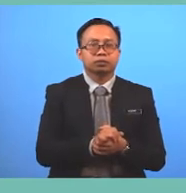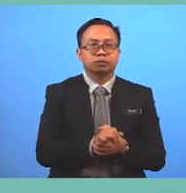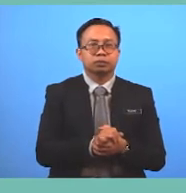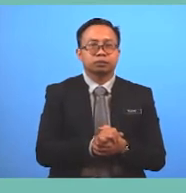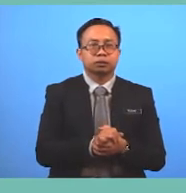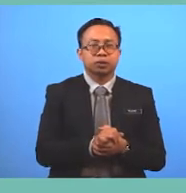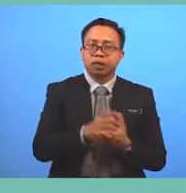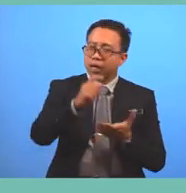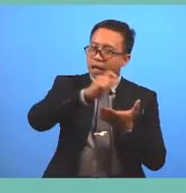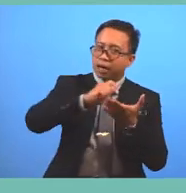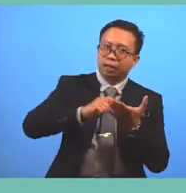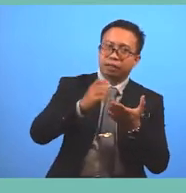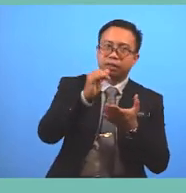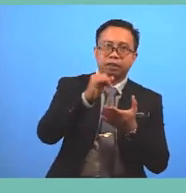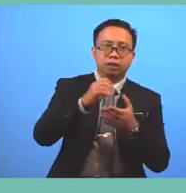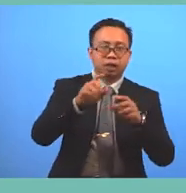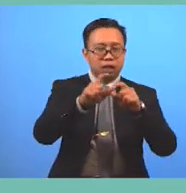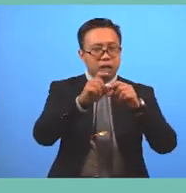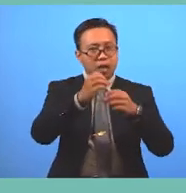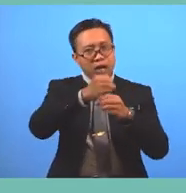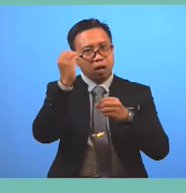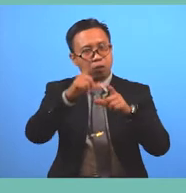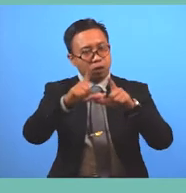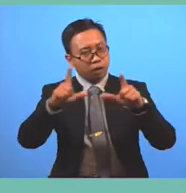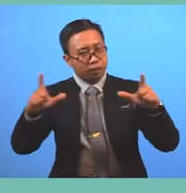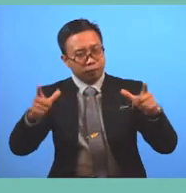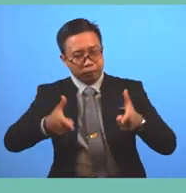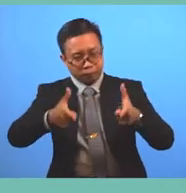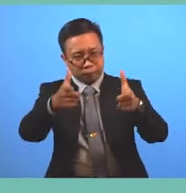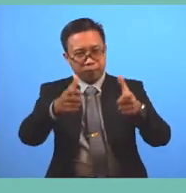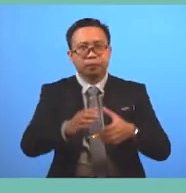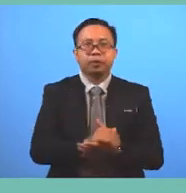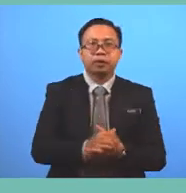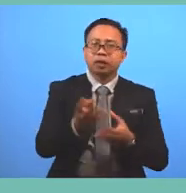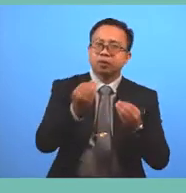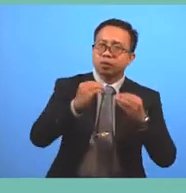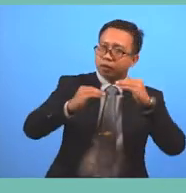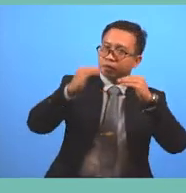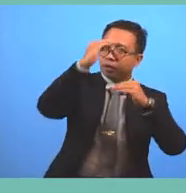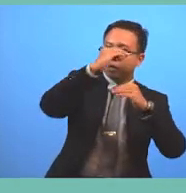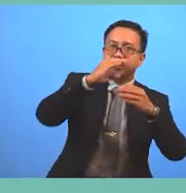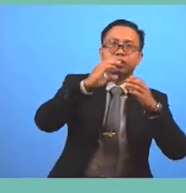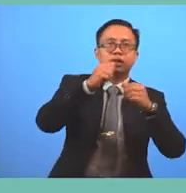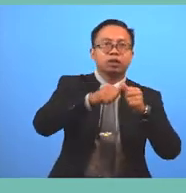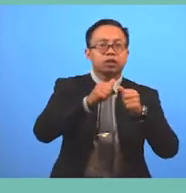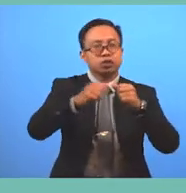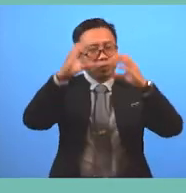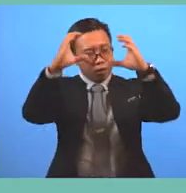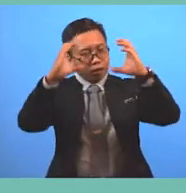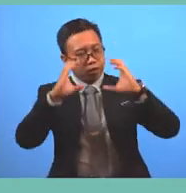next step Would be writing An outline With the main ideas You want to develop In each paragraph